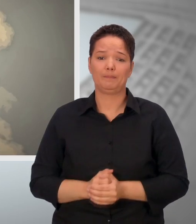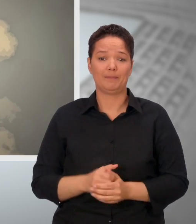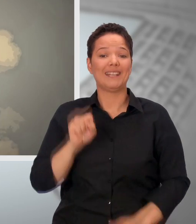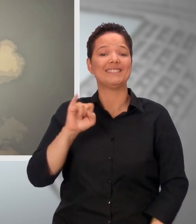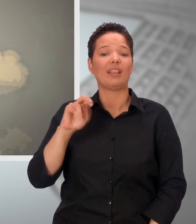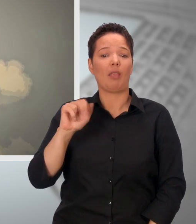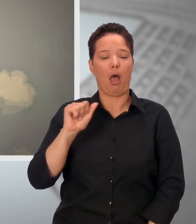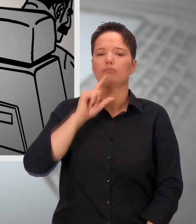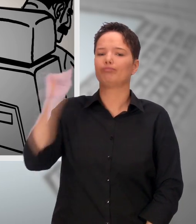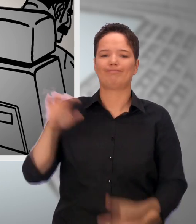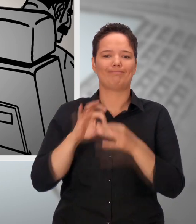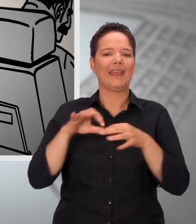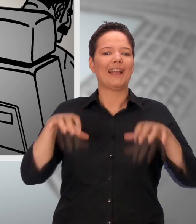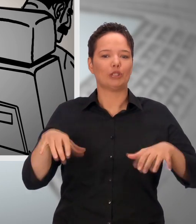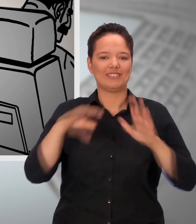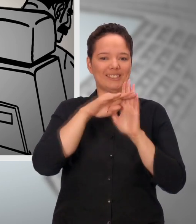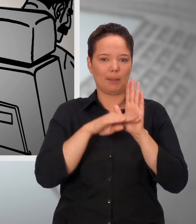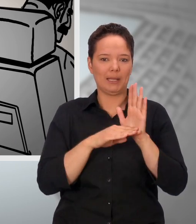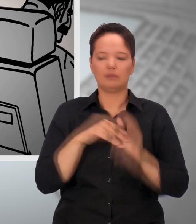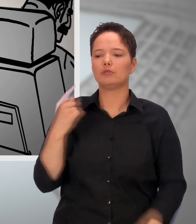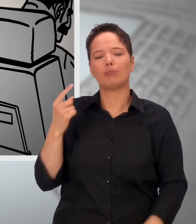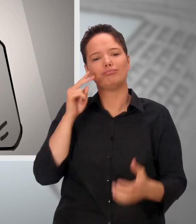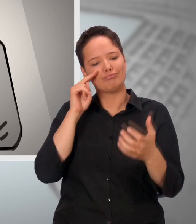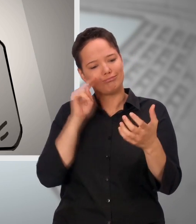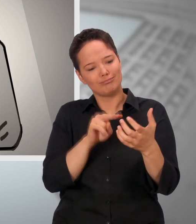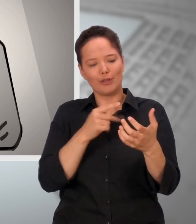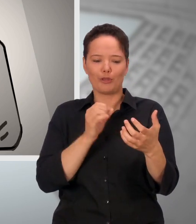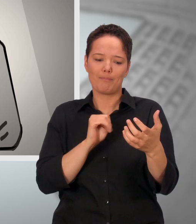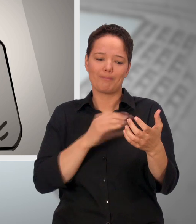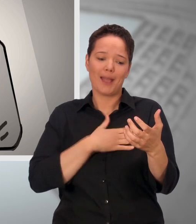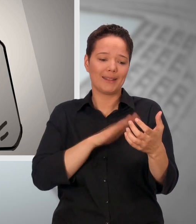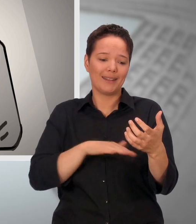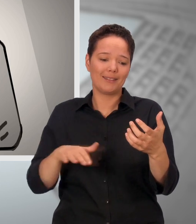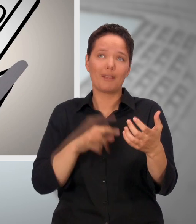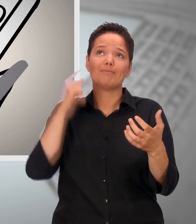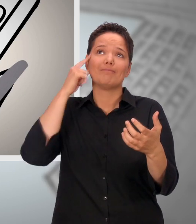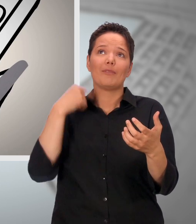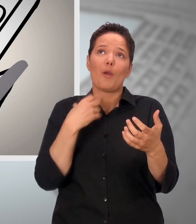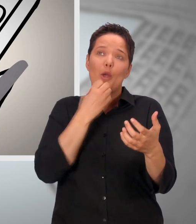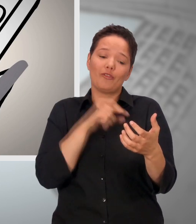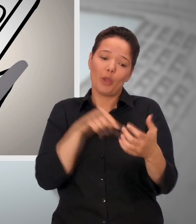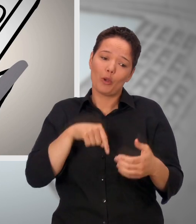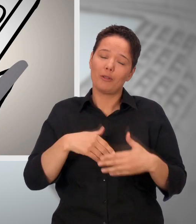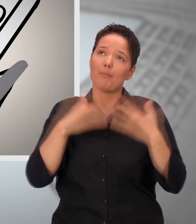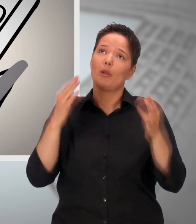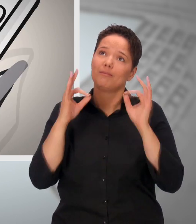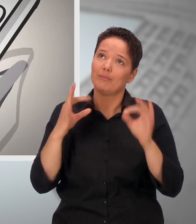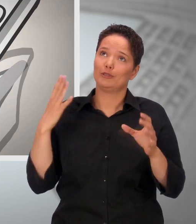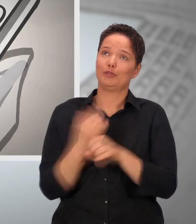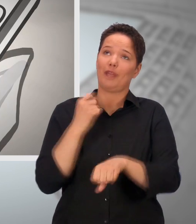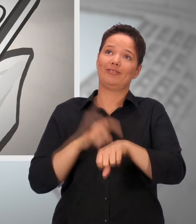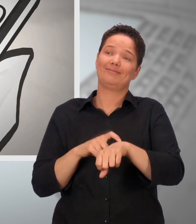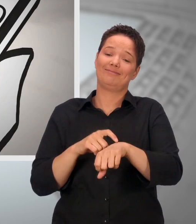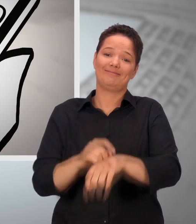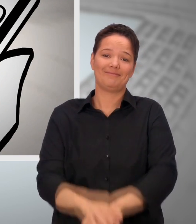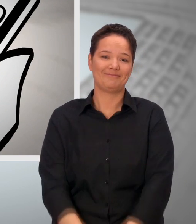Abgase. Sina startet zu ihrem Geschäftstermin. Ihre Gedanken sind bei Tom und den Kindern.